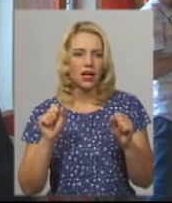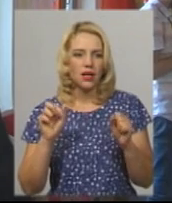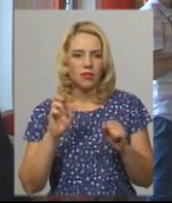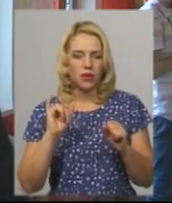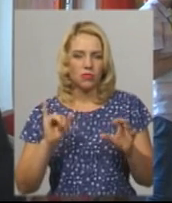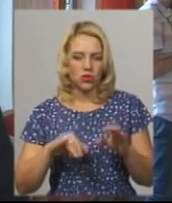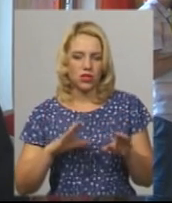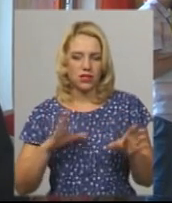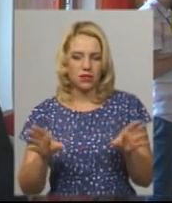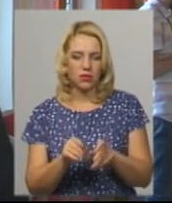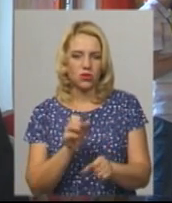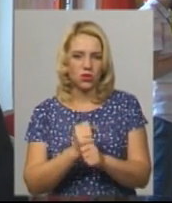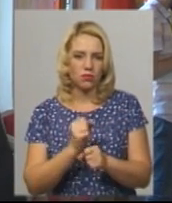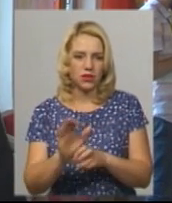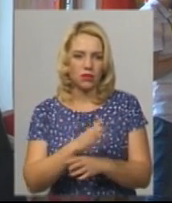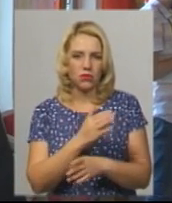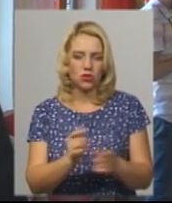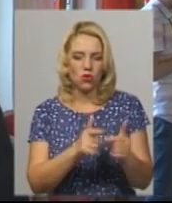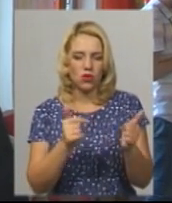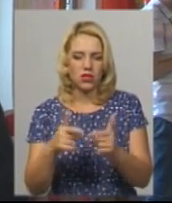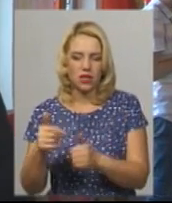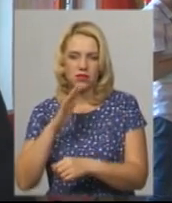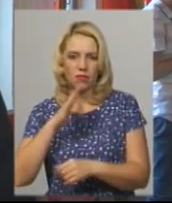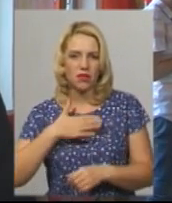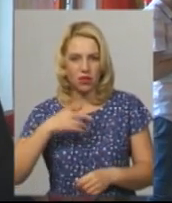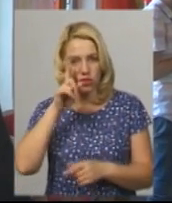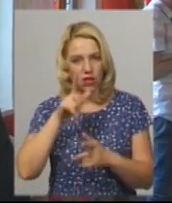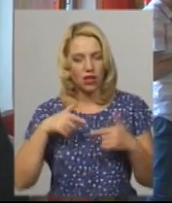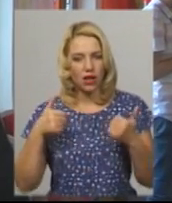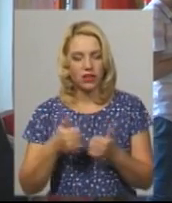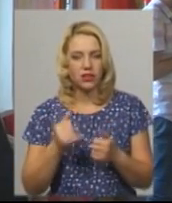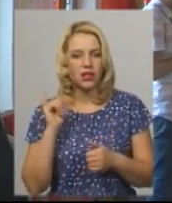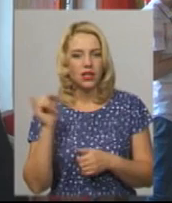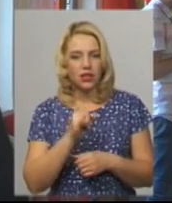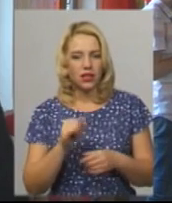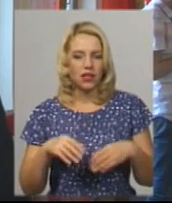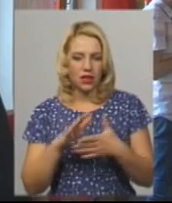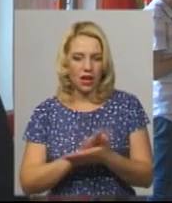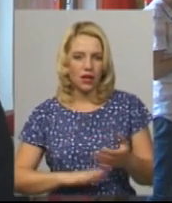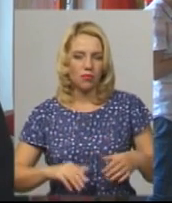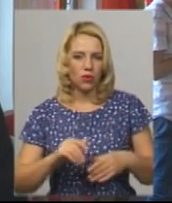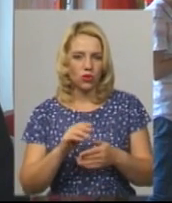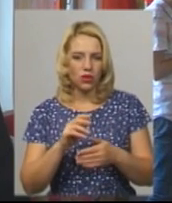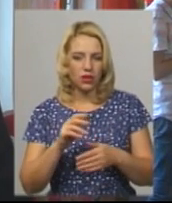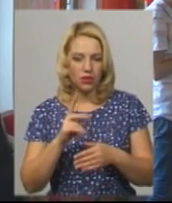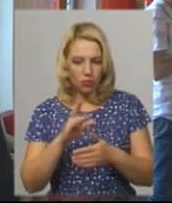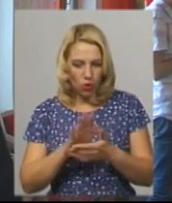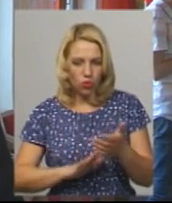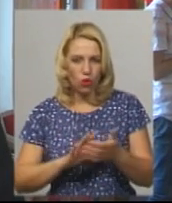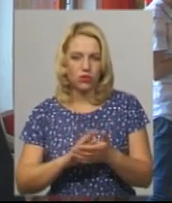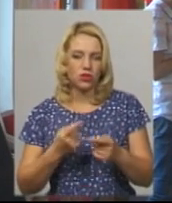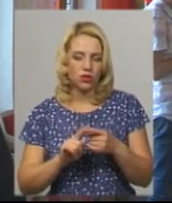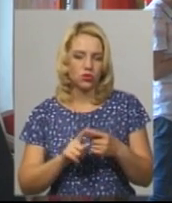спільно зробити між організаціями наших країн. І надалі продовжити цю